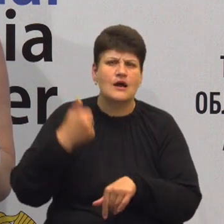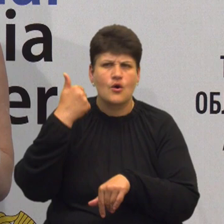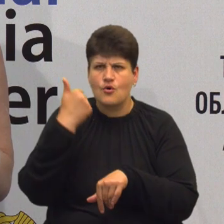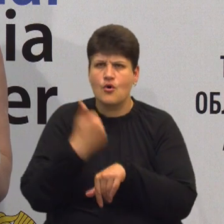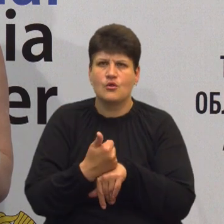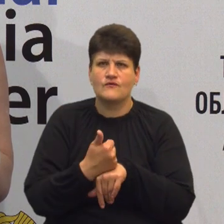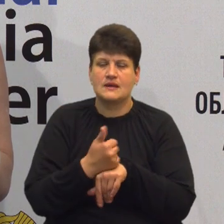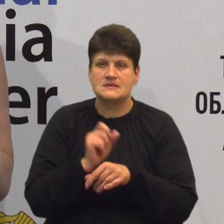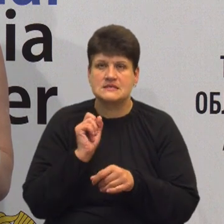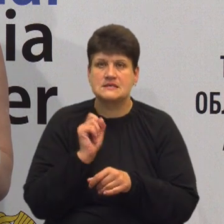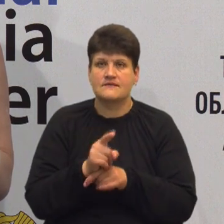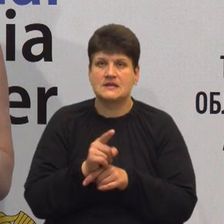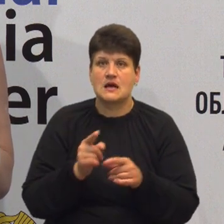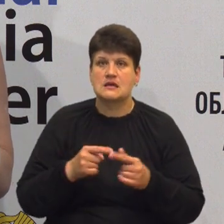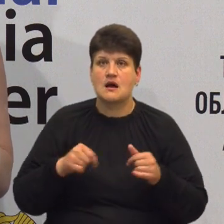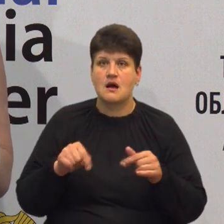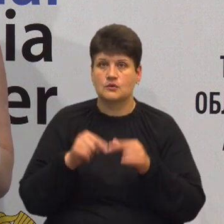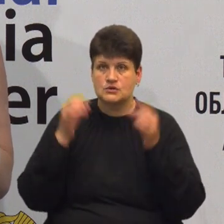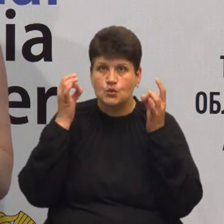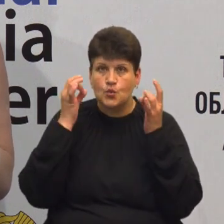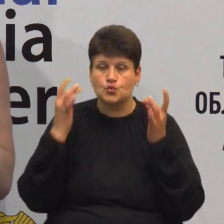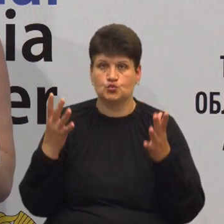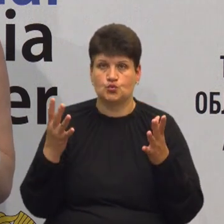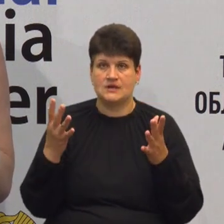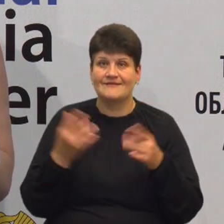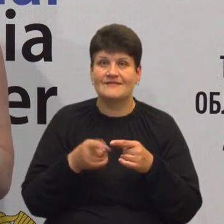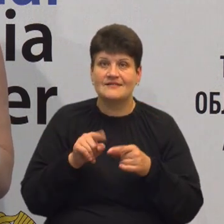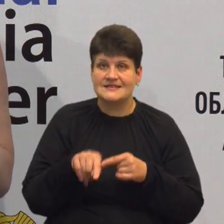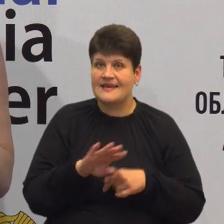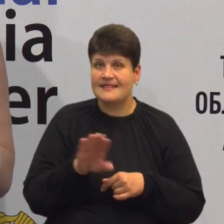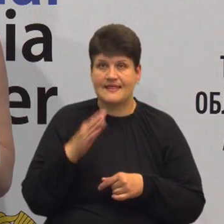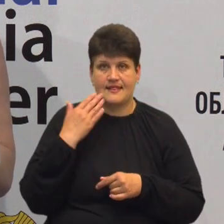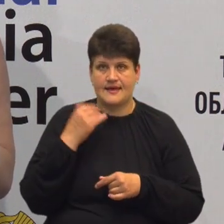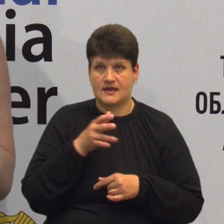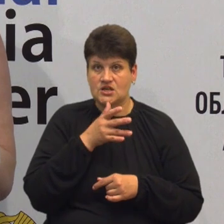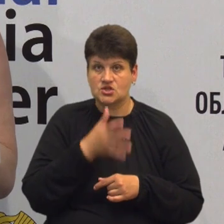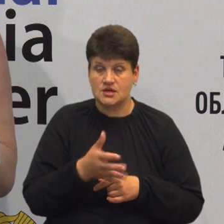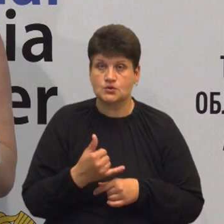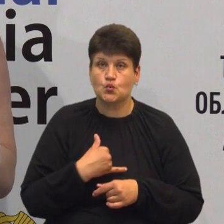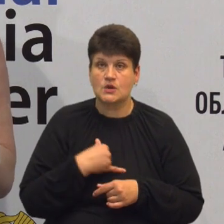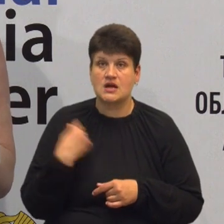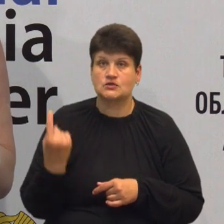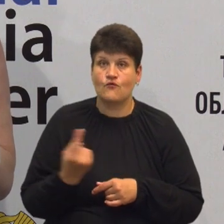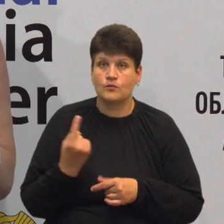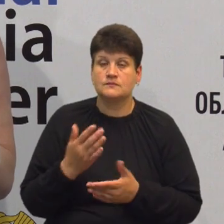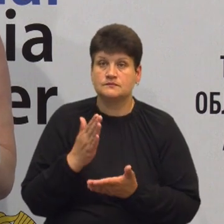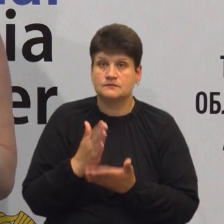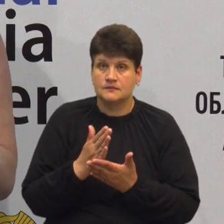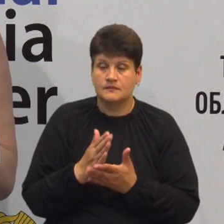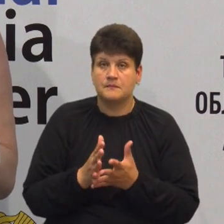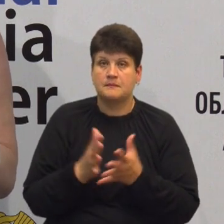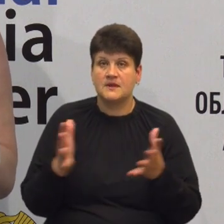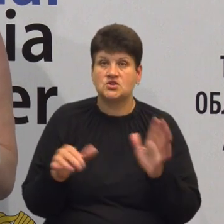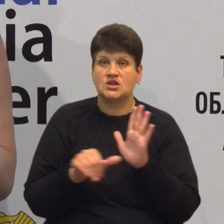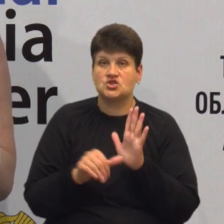завдань галузі культури у цей нелегкий час. В нас в області нараховується понад 6